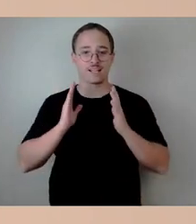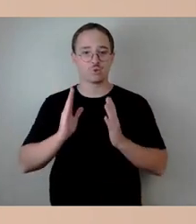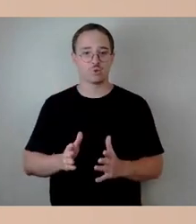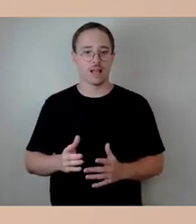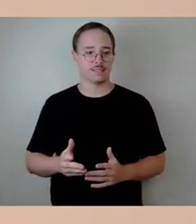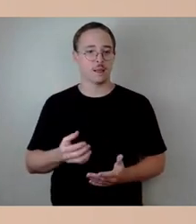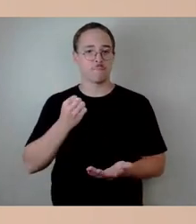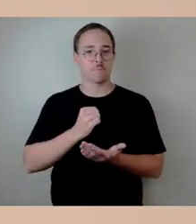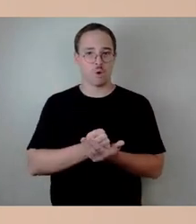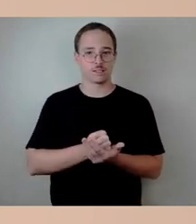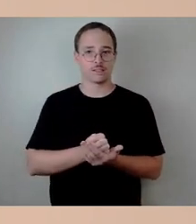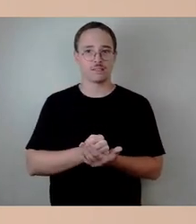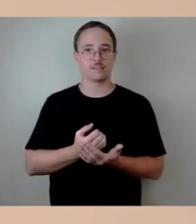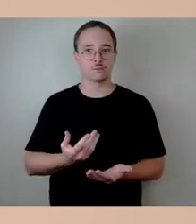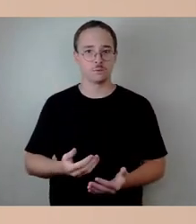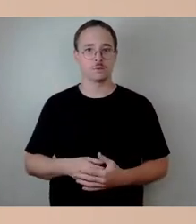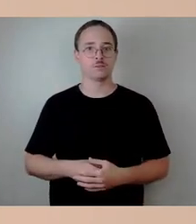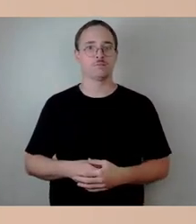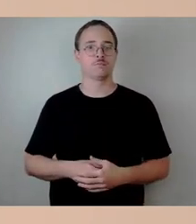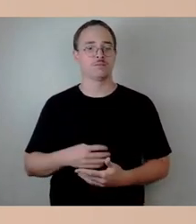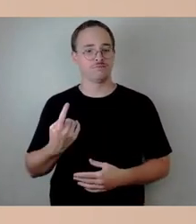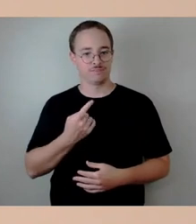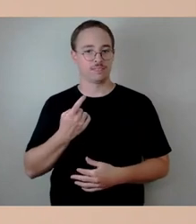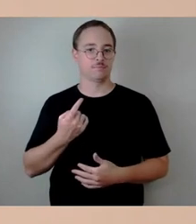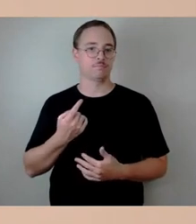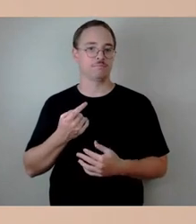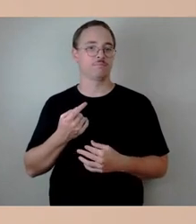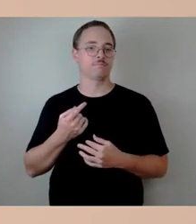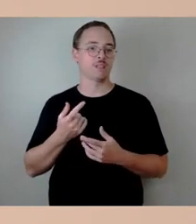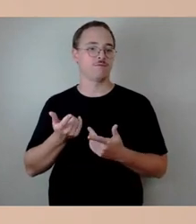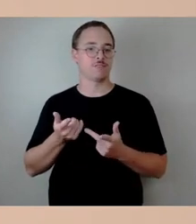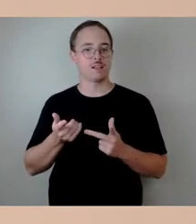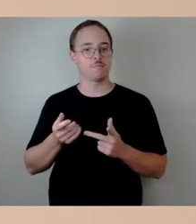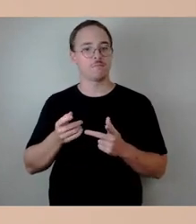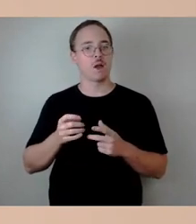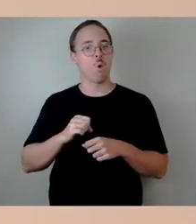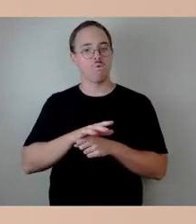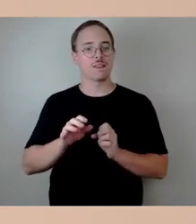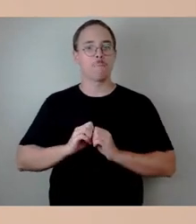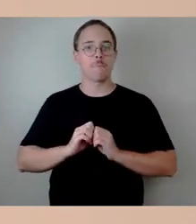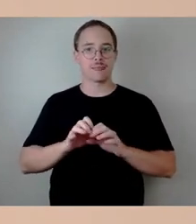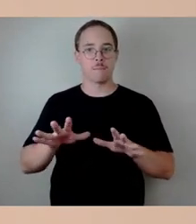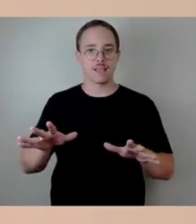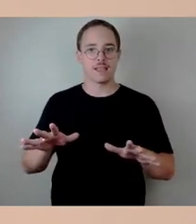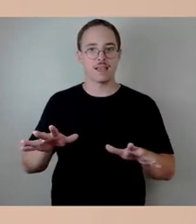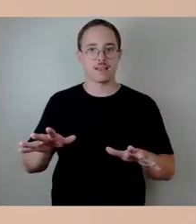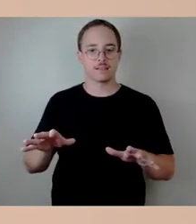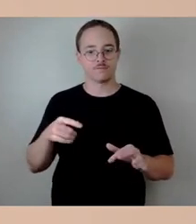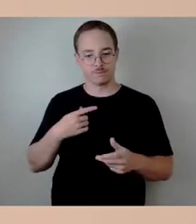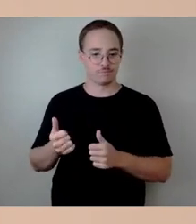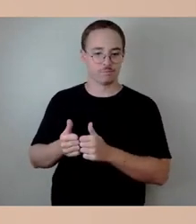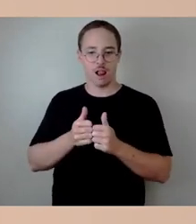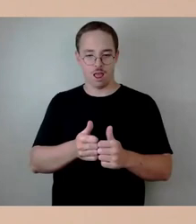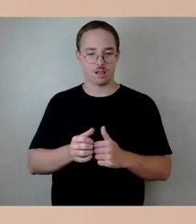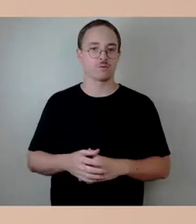die Covid-Pandemie begleitet, entsprechend der Weisungslagen des Bundes, weitergegeben über die LUA und das SMS, die